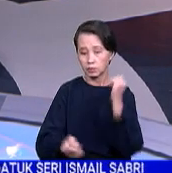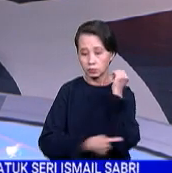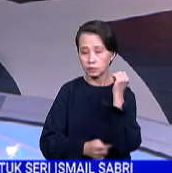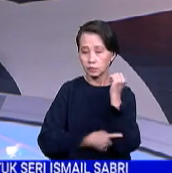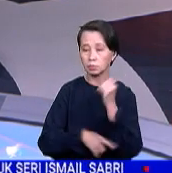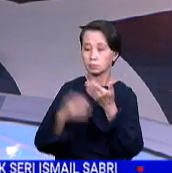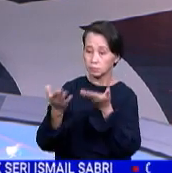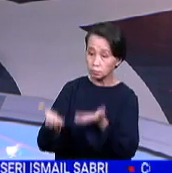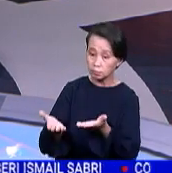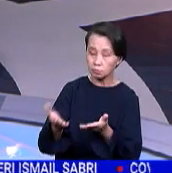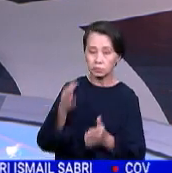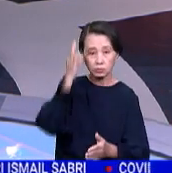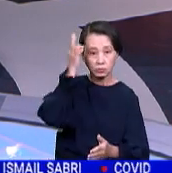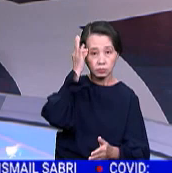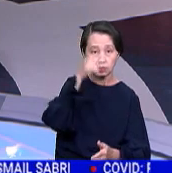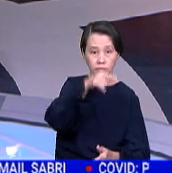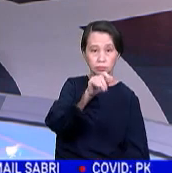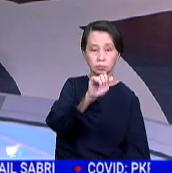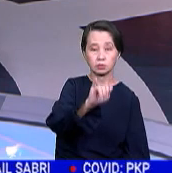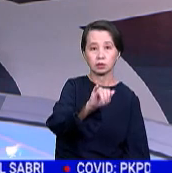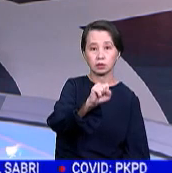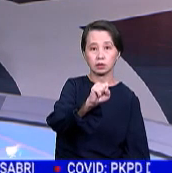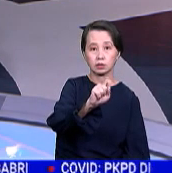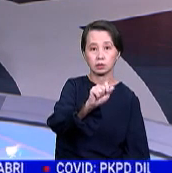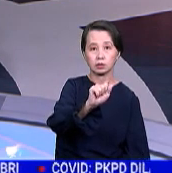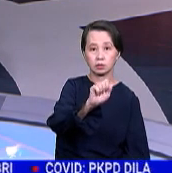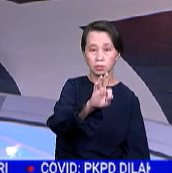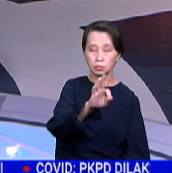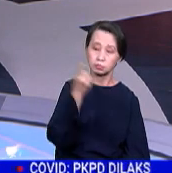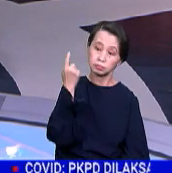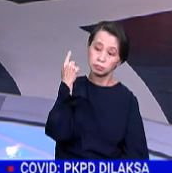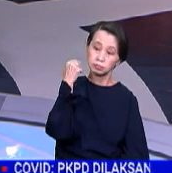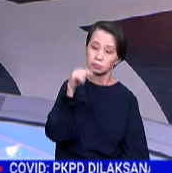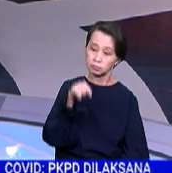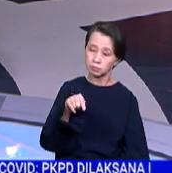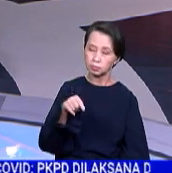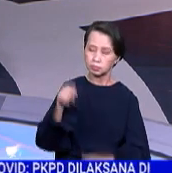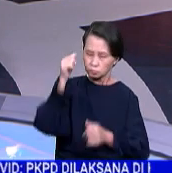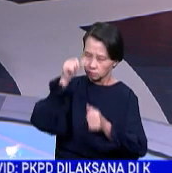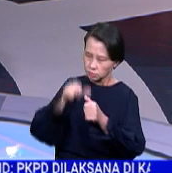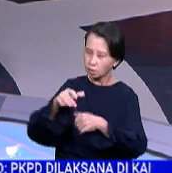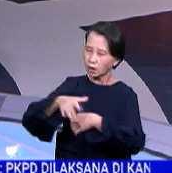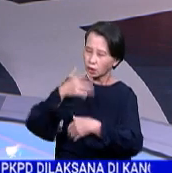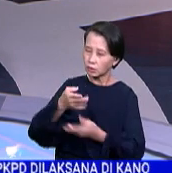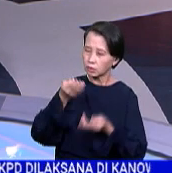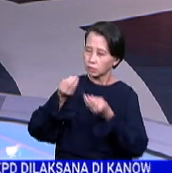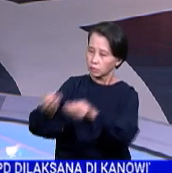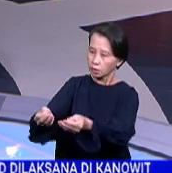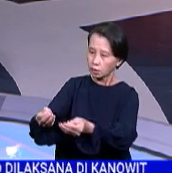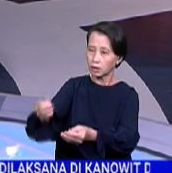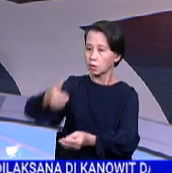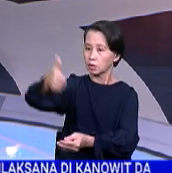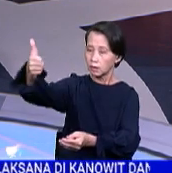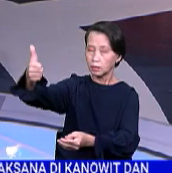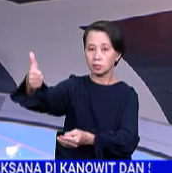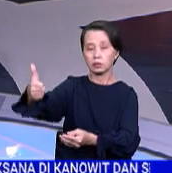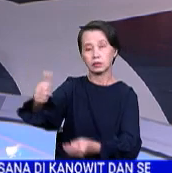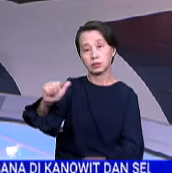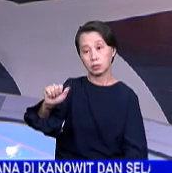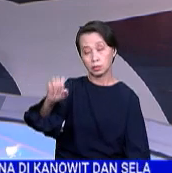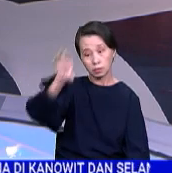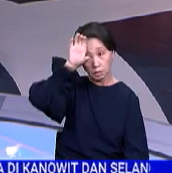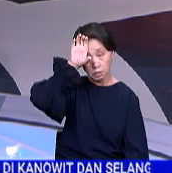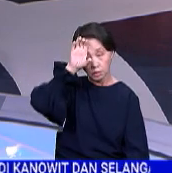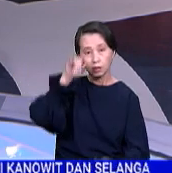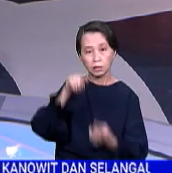yang dikenakan Persekutuan Sepak Takro Asia Astaf baru-baru ini. Peringatan awal telah dihantar badan induk sepak takro Asia itu